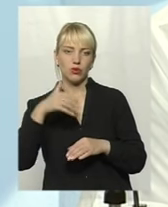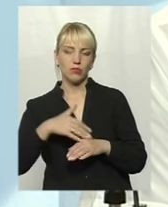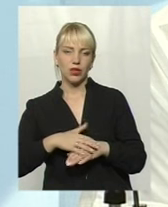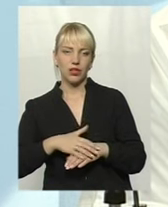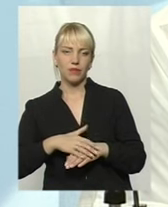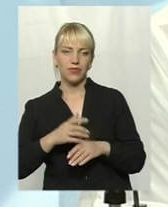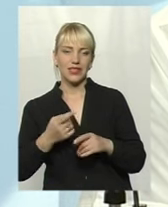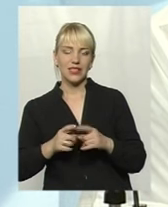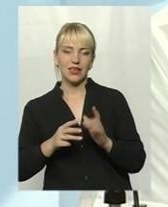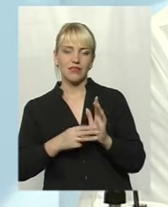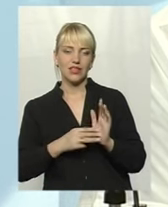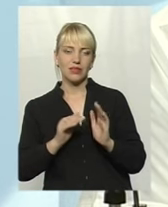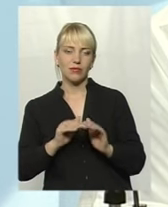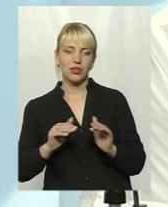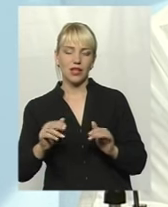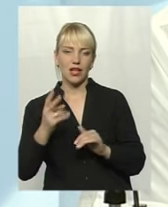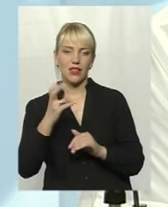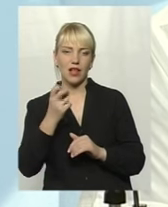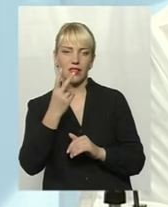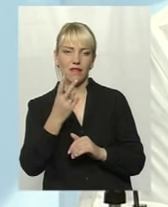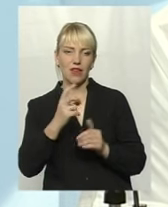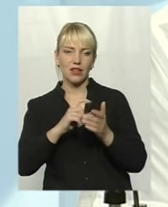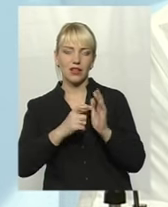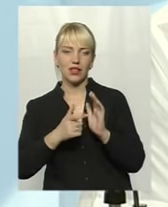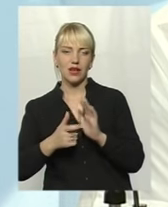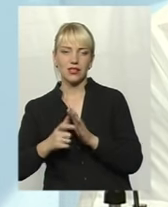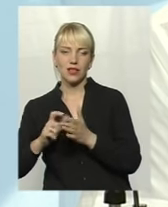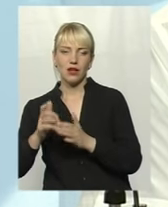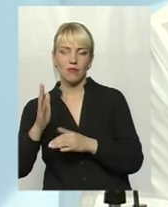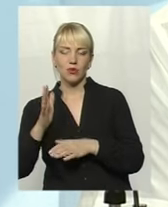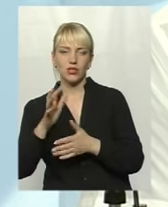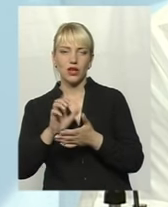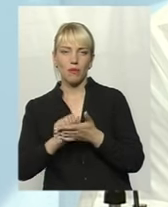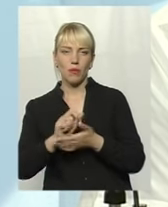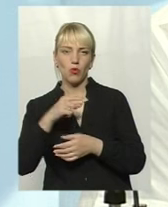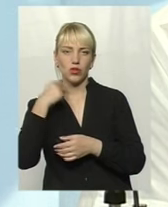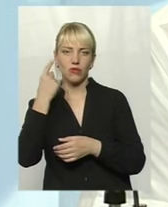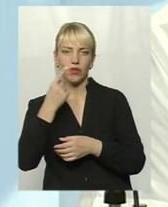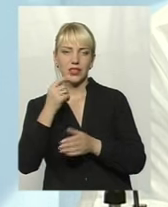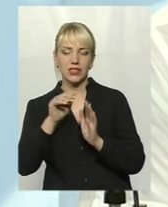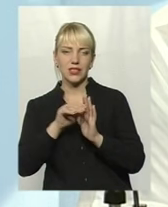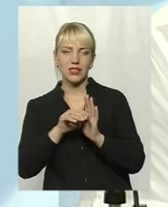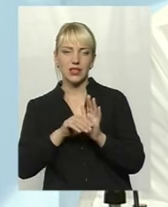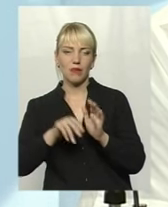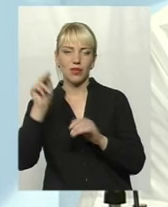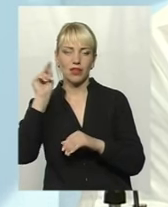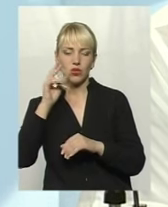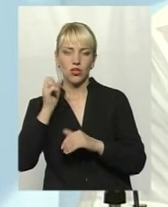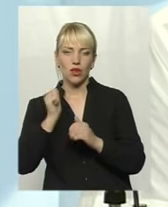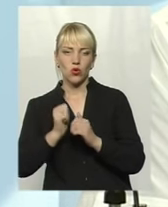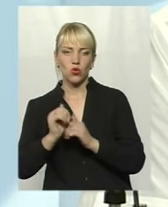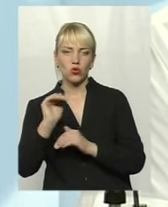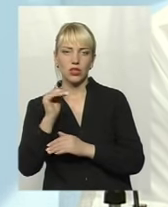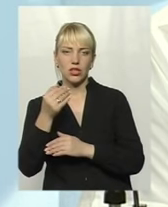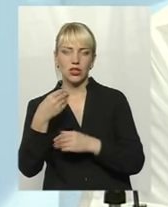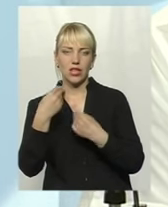вісім дітей на два класи, вони будуть займатися по індивідуальній системі навчання, і на кожну дитину там, вдається, орієнтовано, 5 годин.